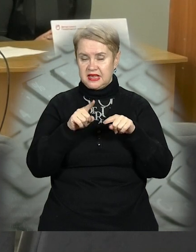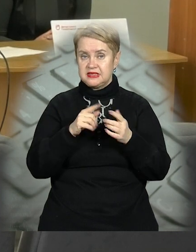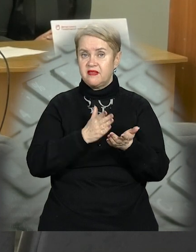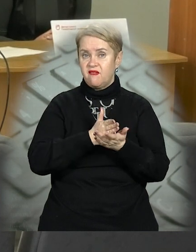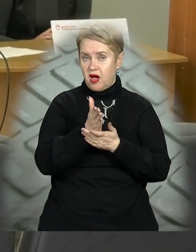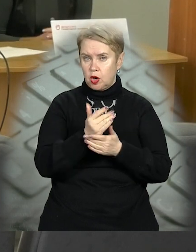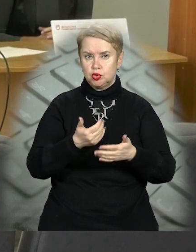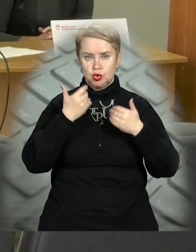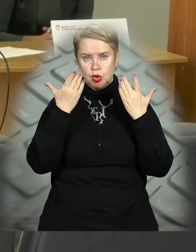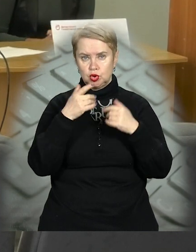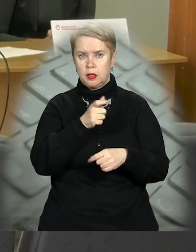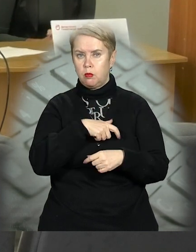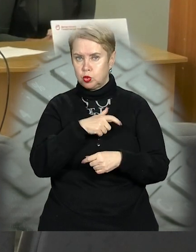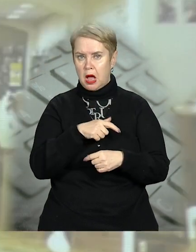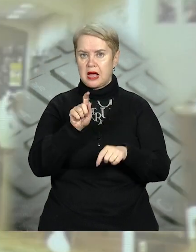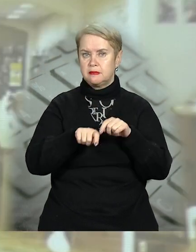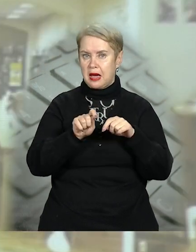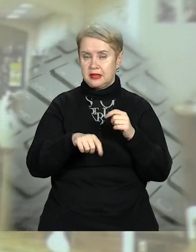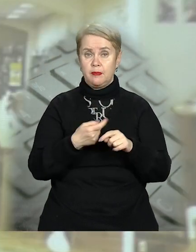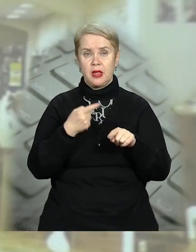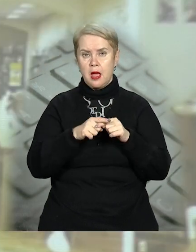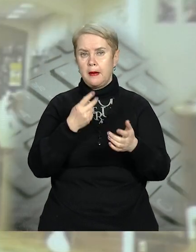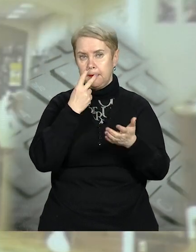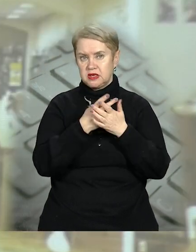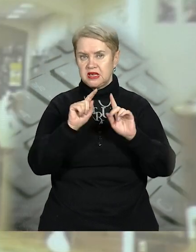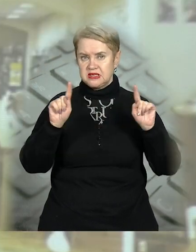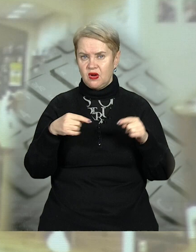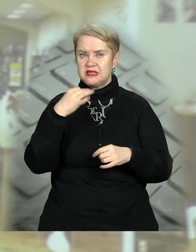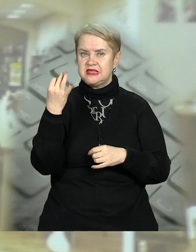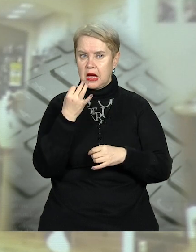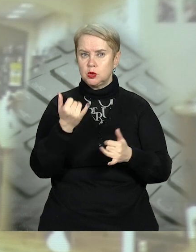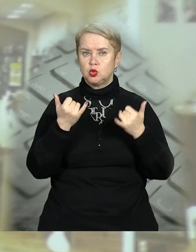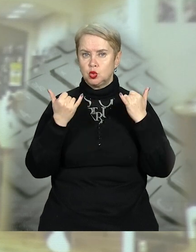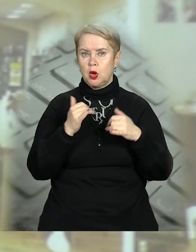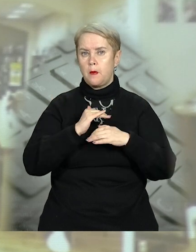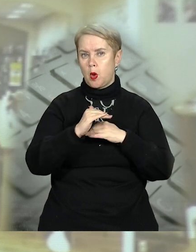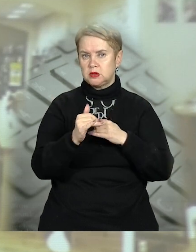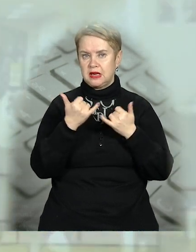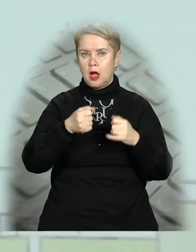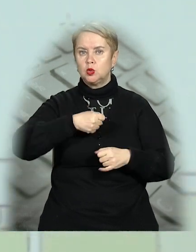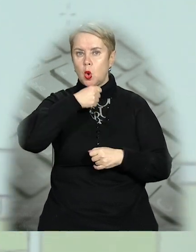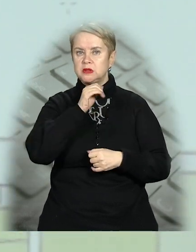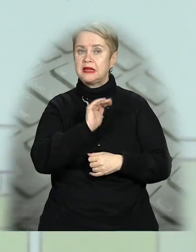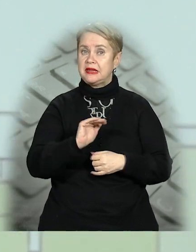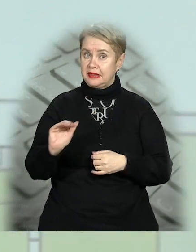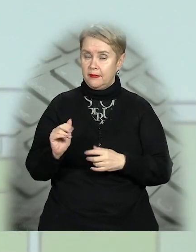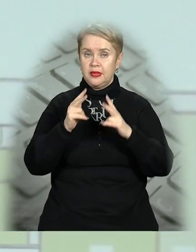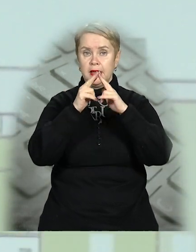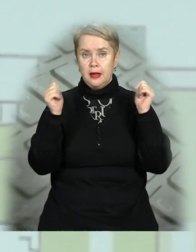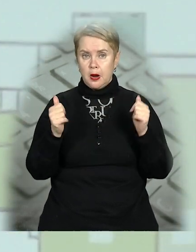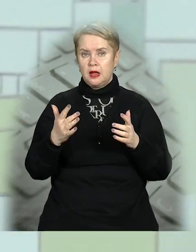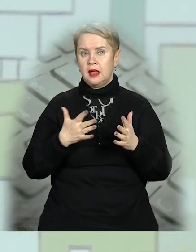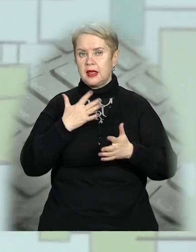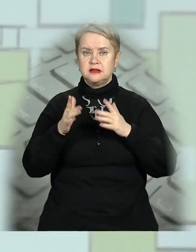сфери – читачами, депутатами, експертами. Він передбачає створення цікавих та сучасних просторів для дорослих та дітей. Дніпро